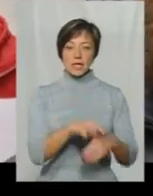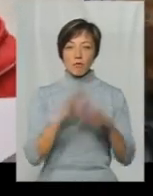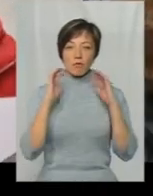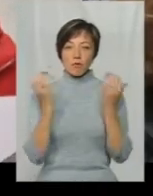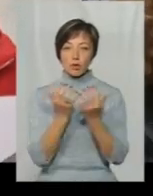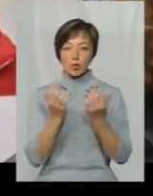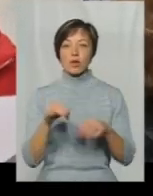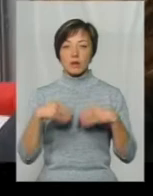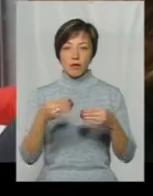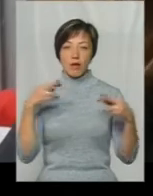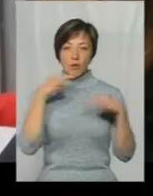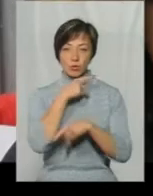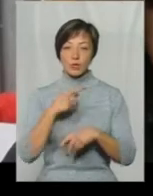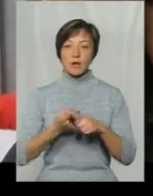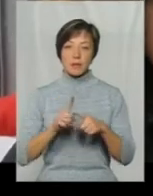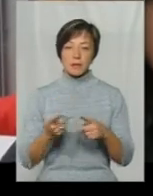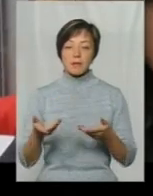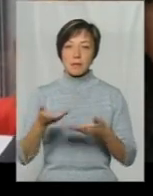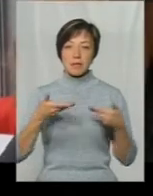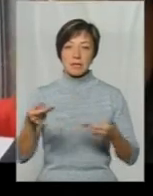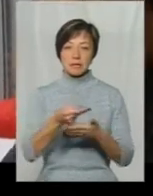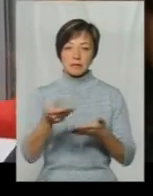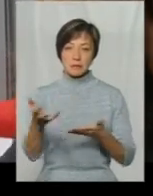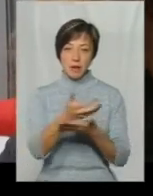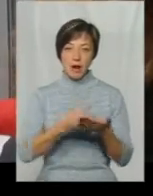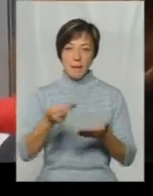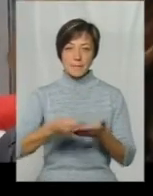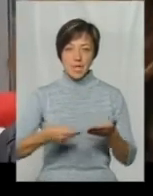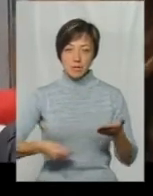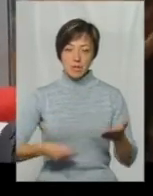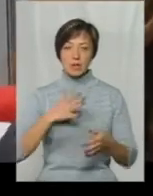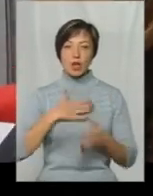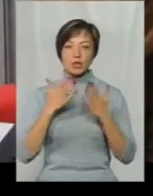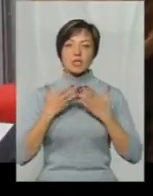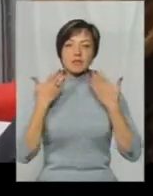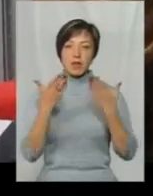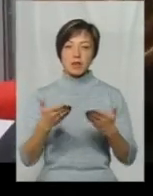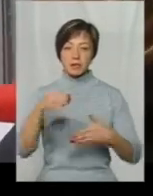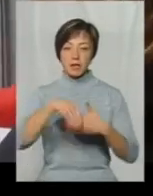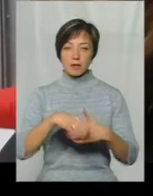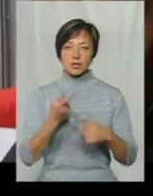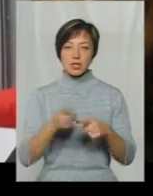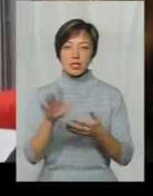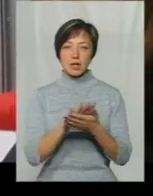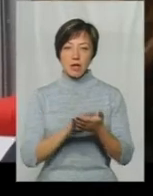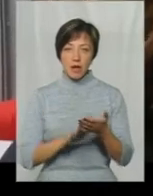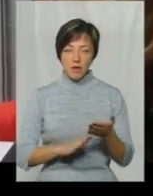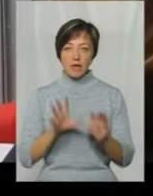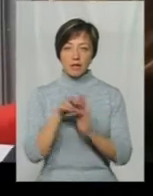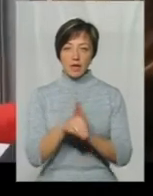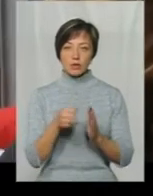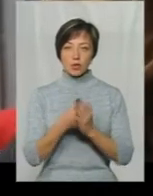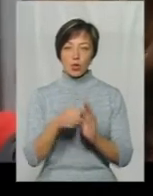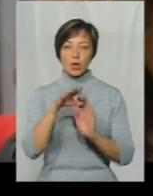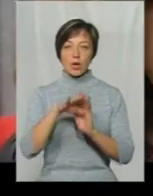вони саме і давали отруту Ми збираємо підписи і наше звернення ми прикріплюємо до тієї заяви, яка вже внесена